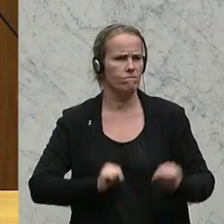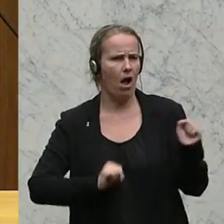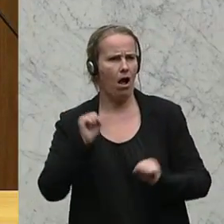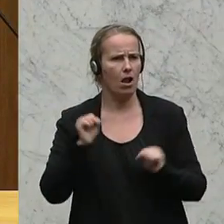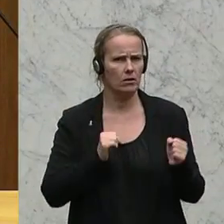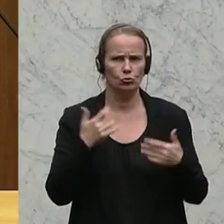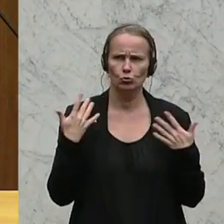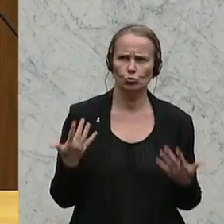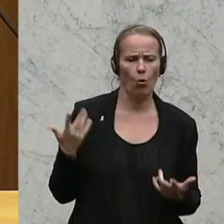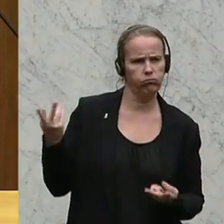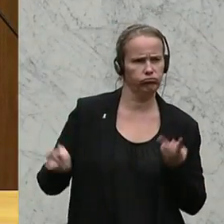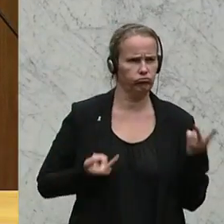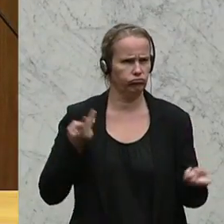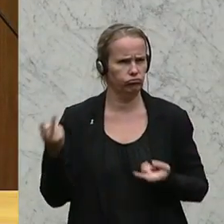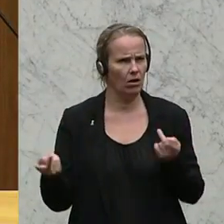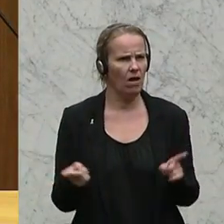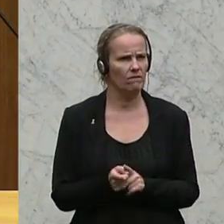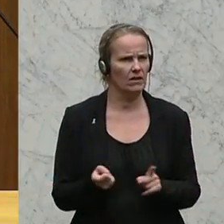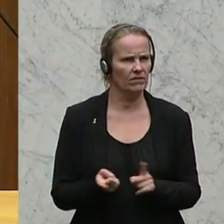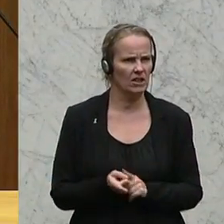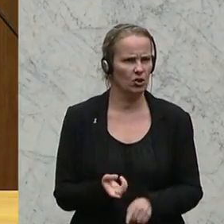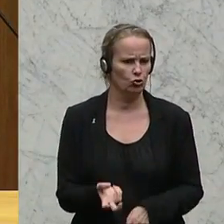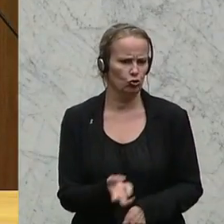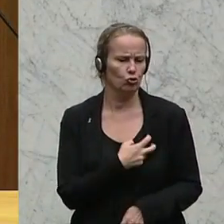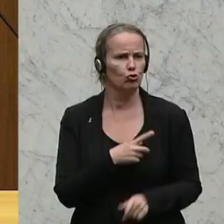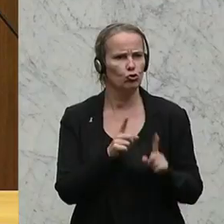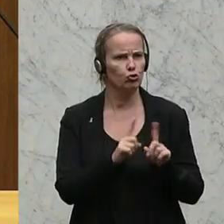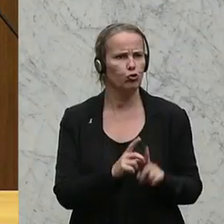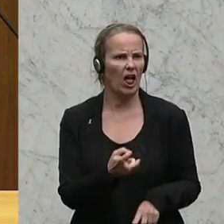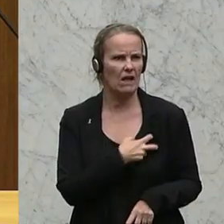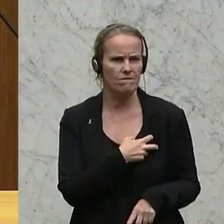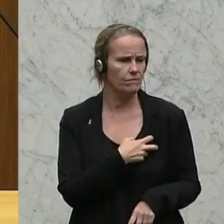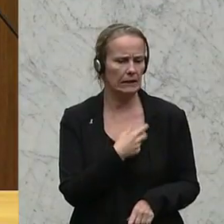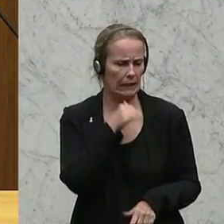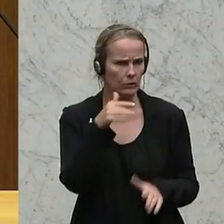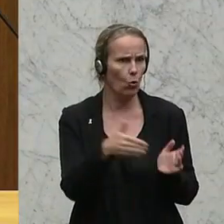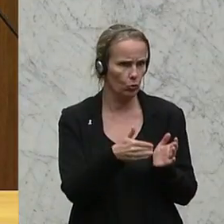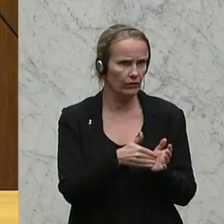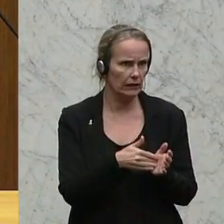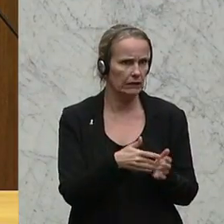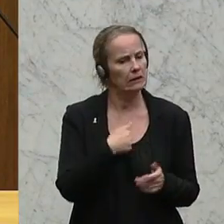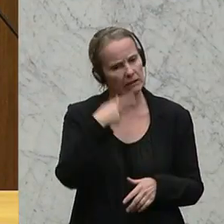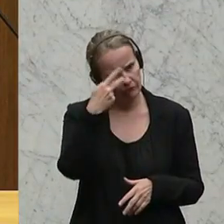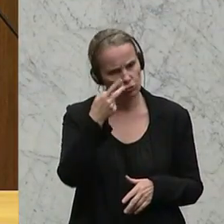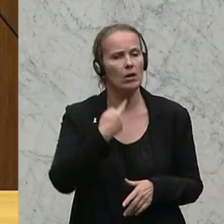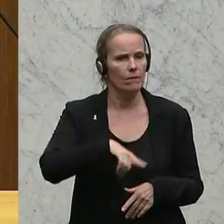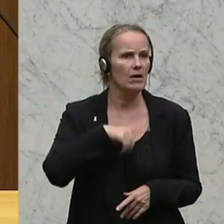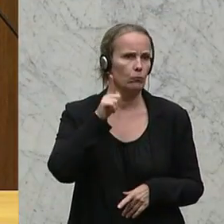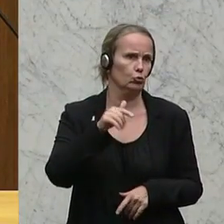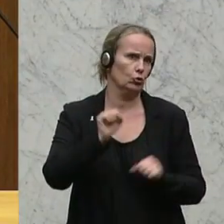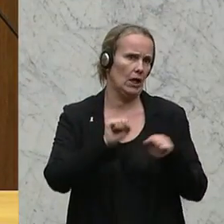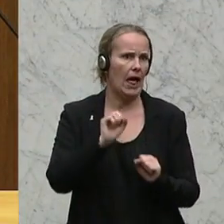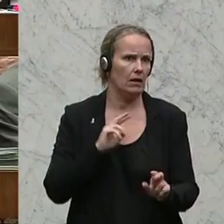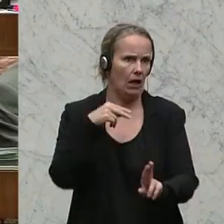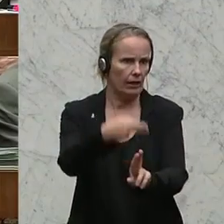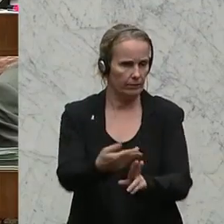Verhalten sich so aufspielt wie Sheriffs. Das alles ist nicht notwendig. Dafür habe ich Verständnis und da müssen wir entsprechend reagieren. Und ich